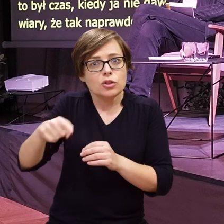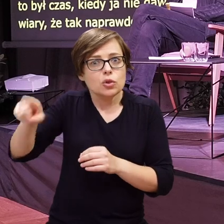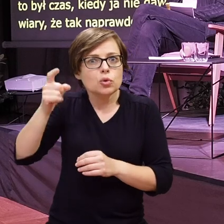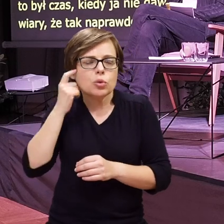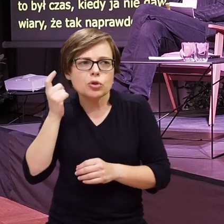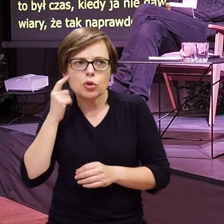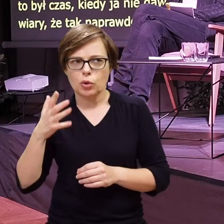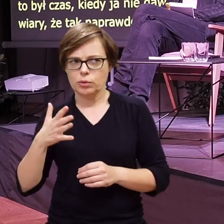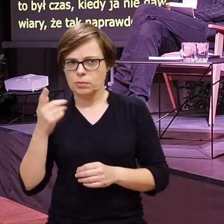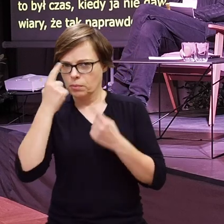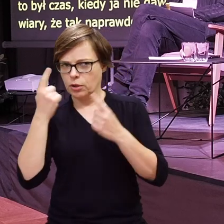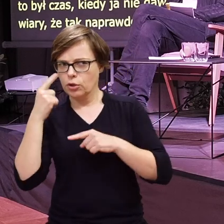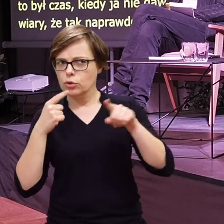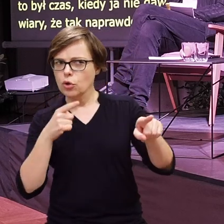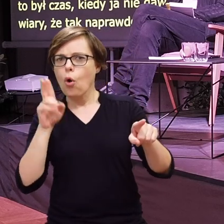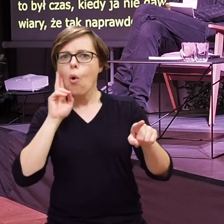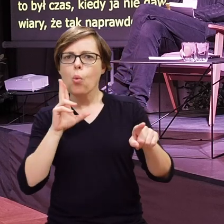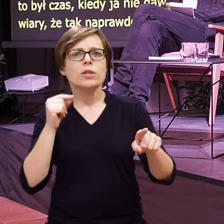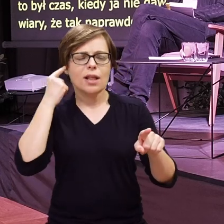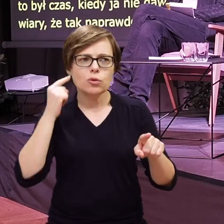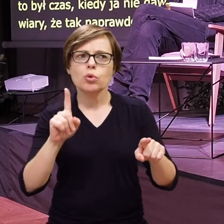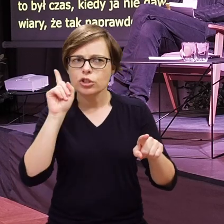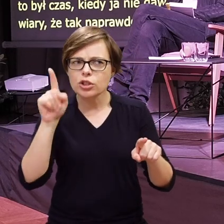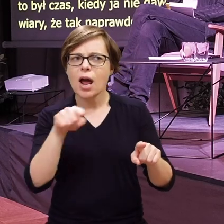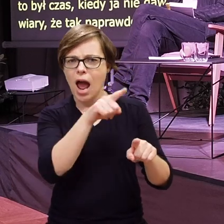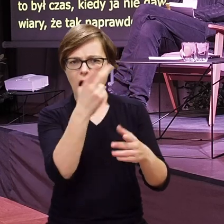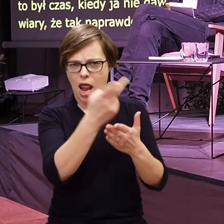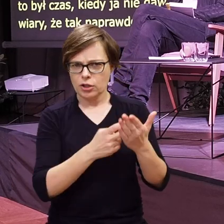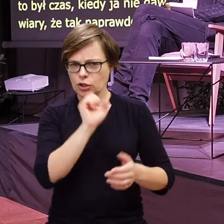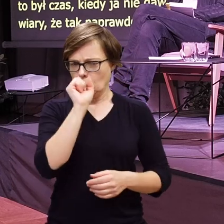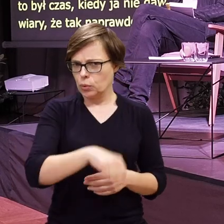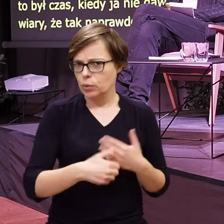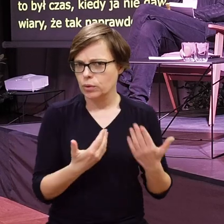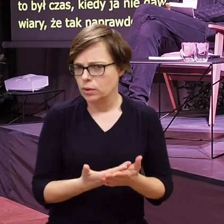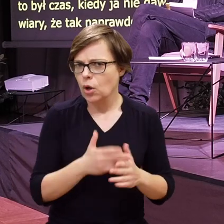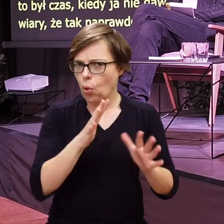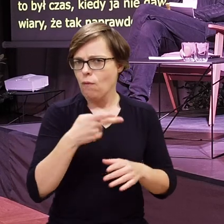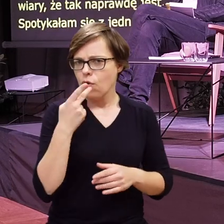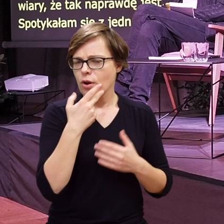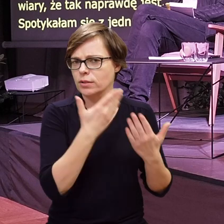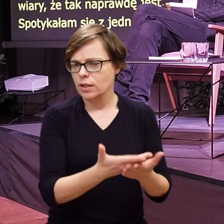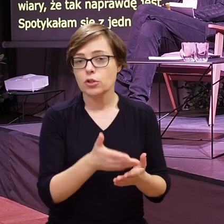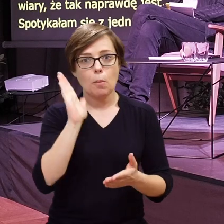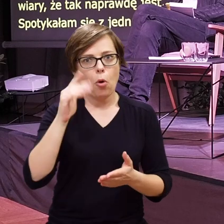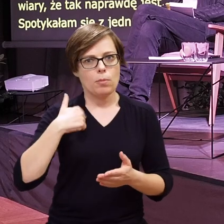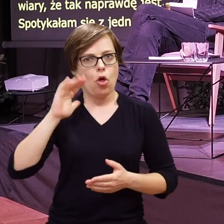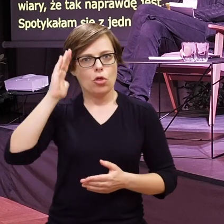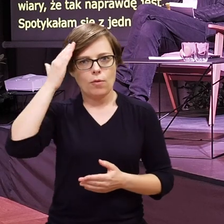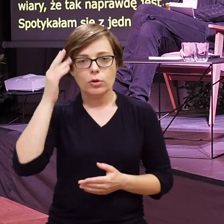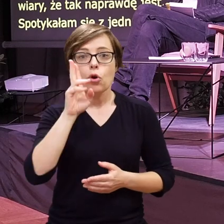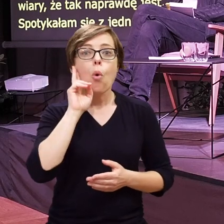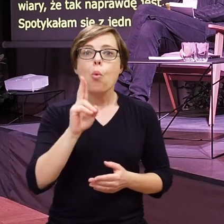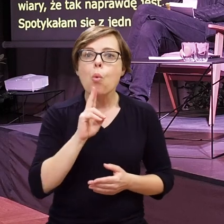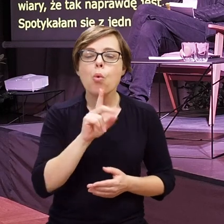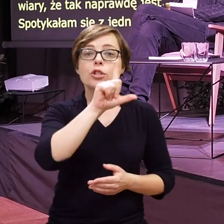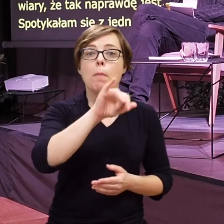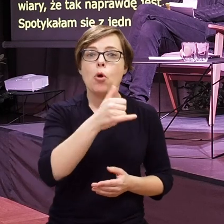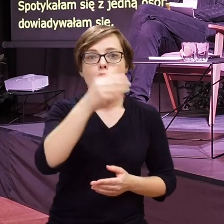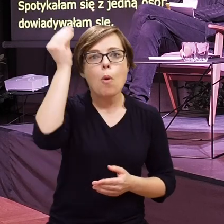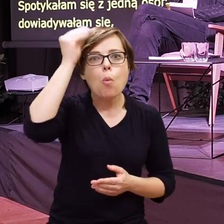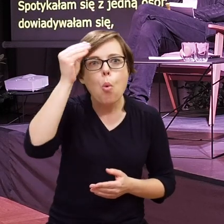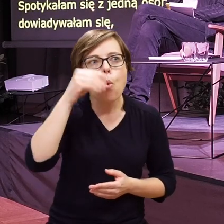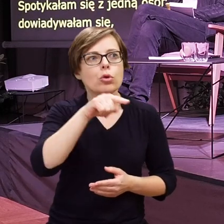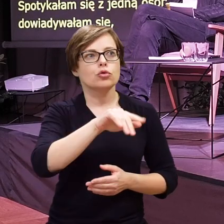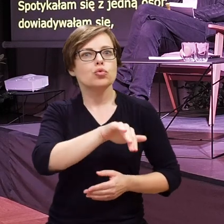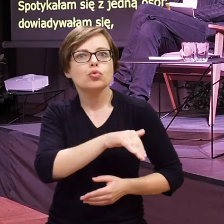zresztą słyszący myślą, że głusi co prawda nie słyszą, ale biegle czytają, czyli są właściwie dwujęzyczni. Potem się dowiedziałam, że głusi nie uczą się polskiego